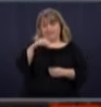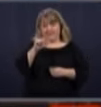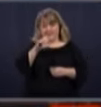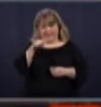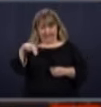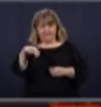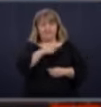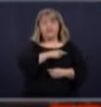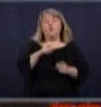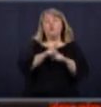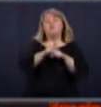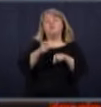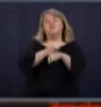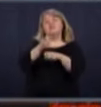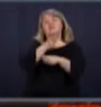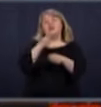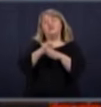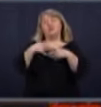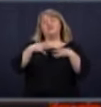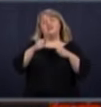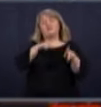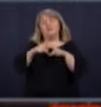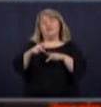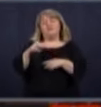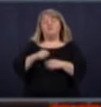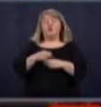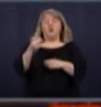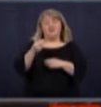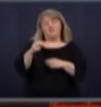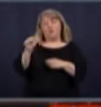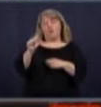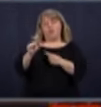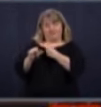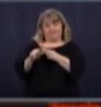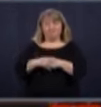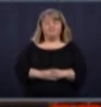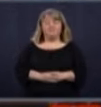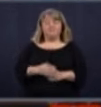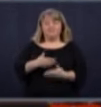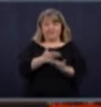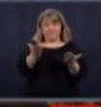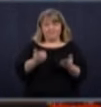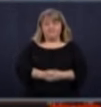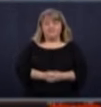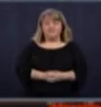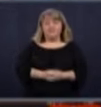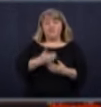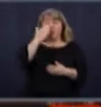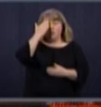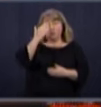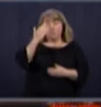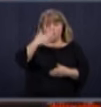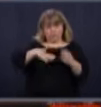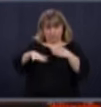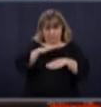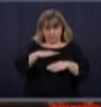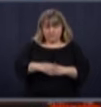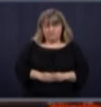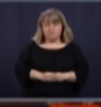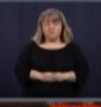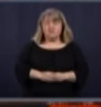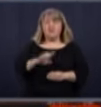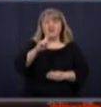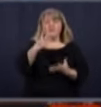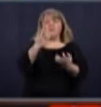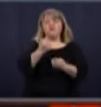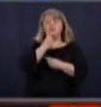national de la santé publique, Horacio Arruda. À vous. Bonjour tout le monde. D'abord, vous dire